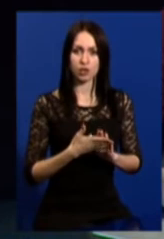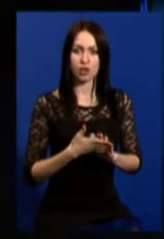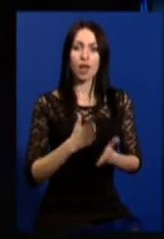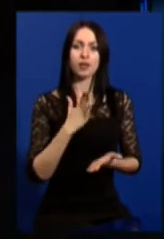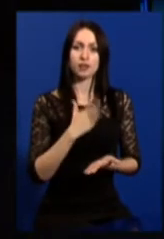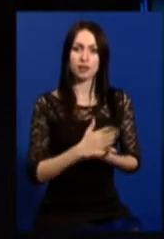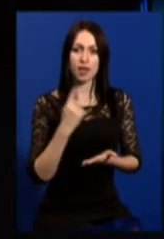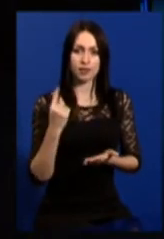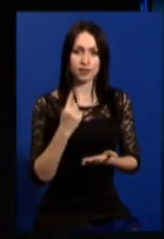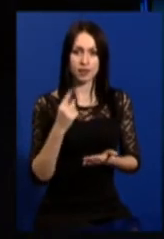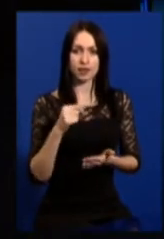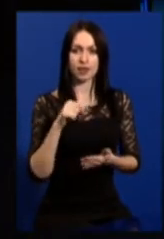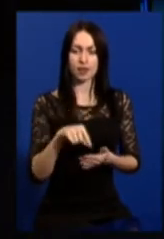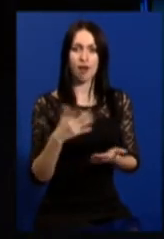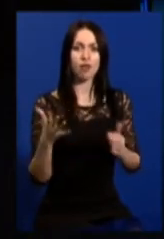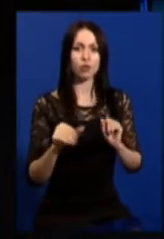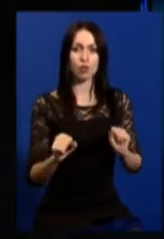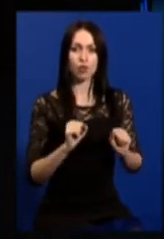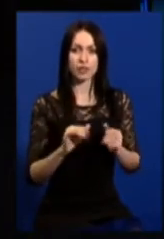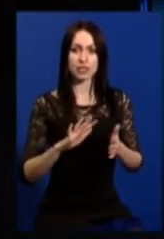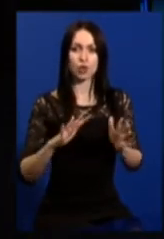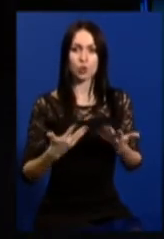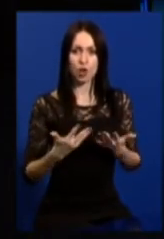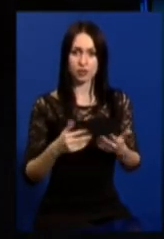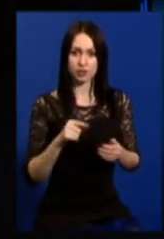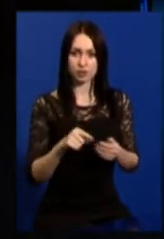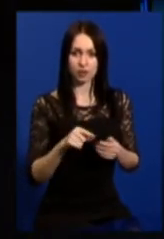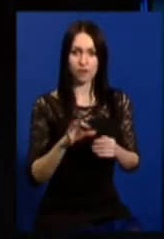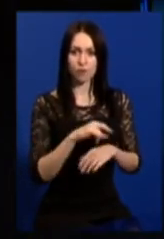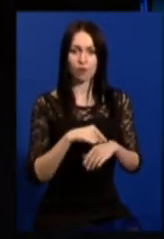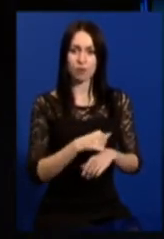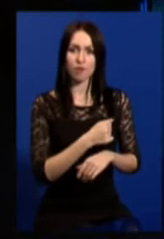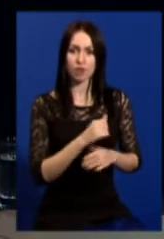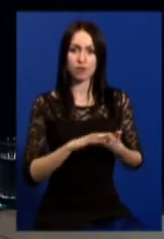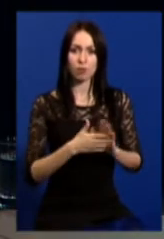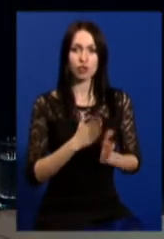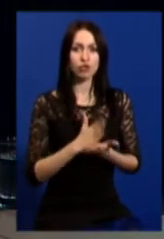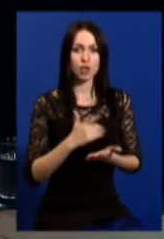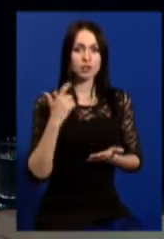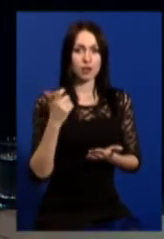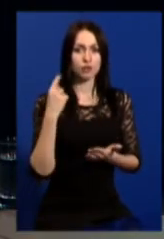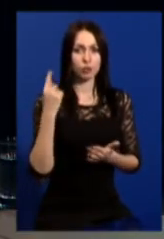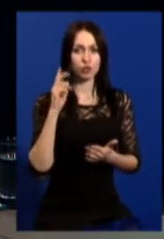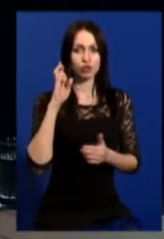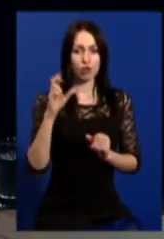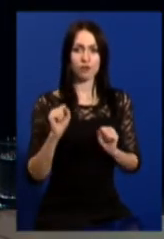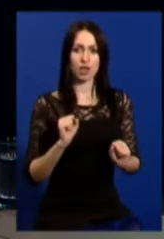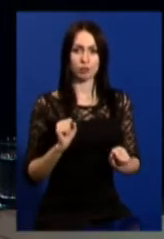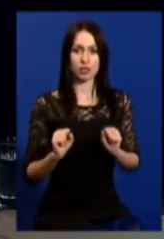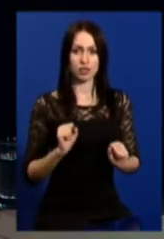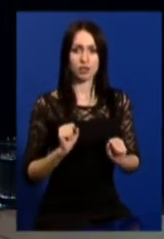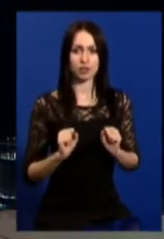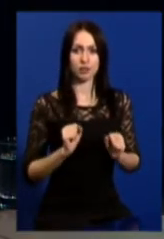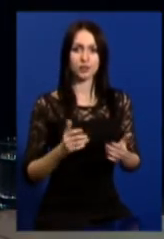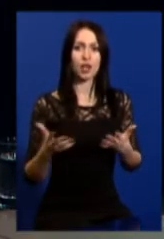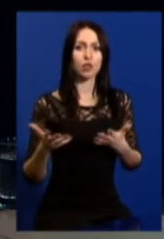слухати? Єдиний орган, який керує ситуацію під час воєнного стану, є Харківська обласна державна адміністрація,